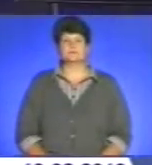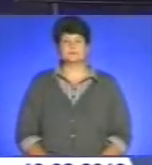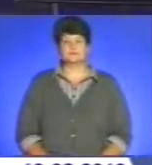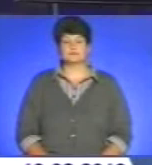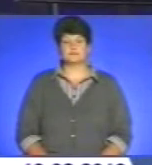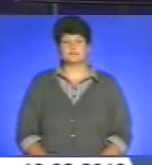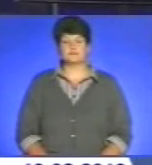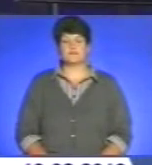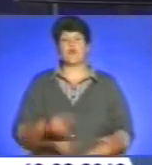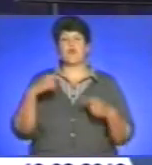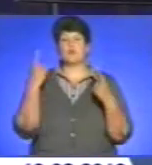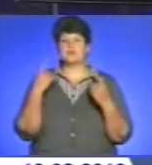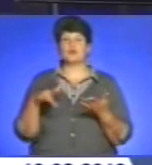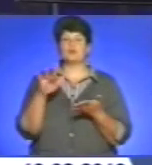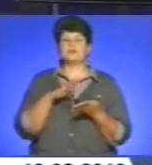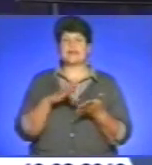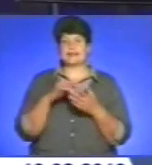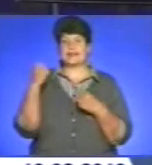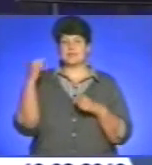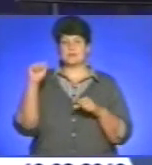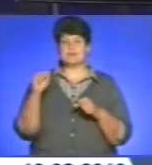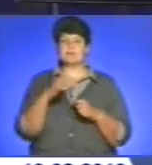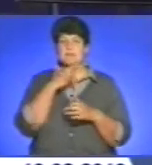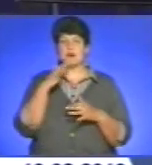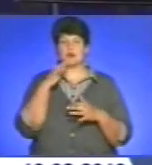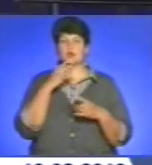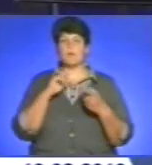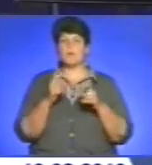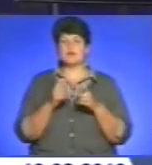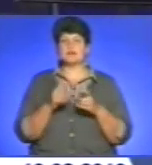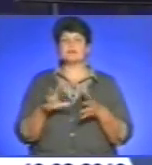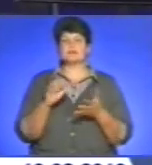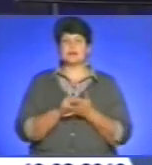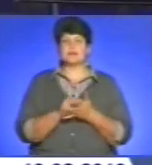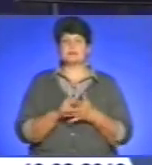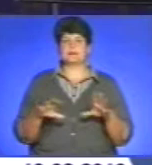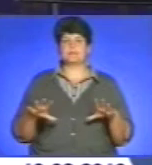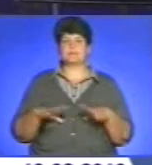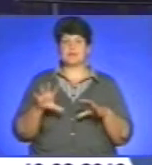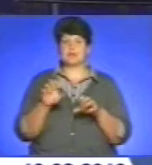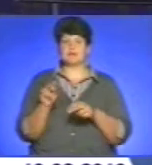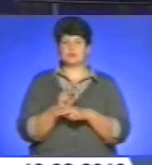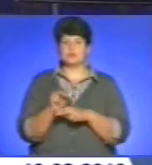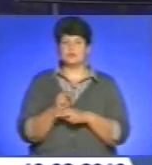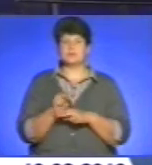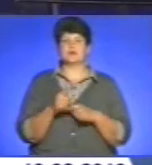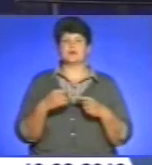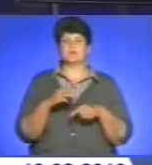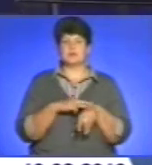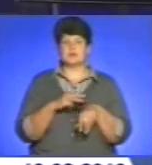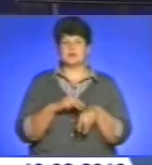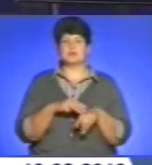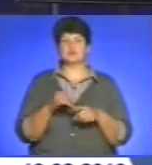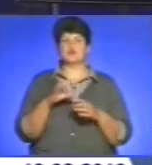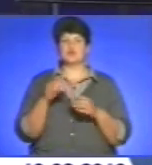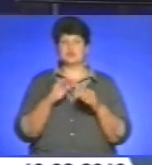В обласному центрі на чемпіонаті з багатоборства змагалися кінологи з міськрайонних відділів міліції в області. Сюжет з